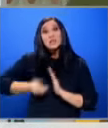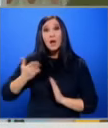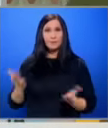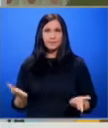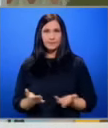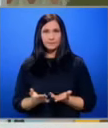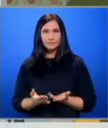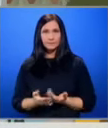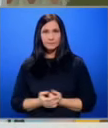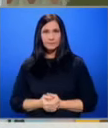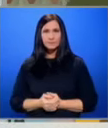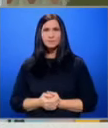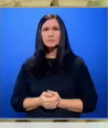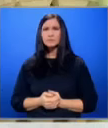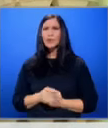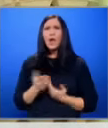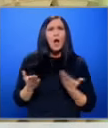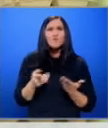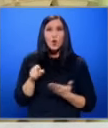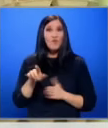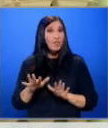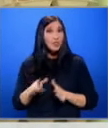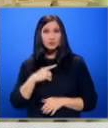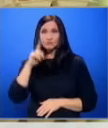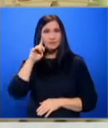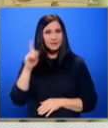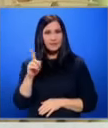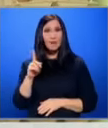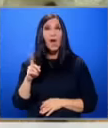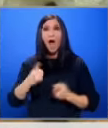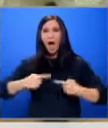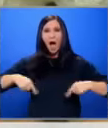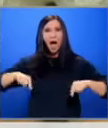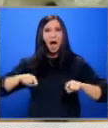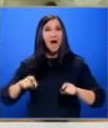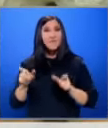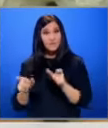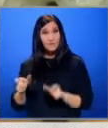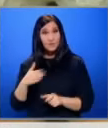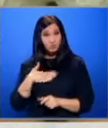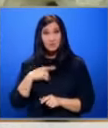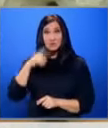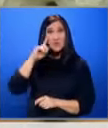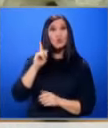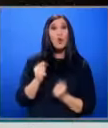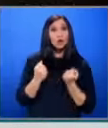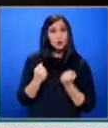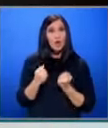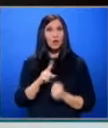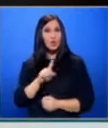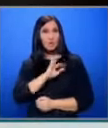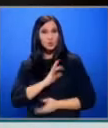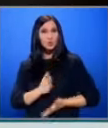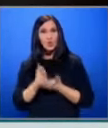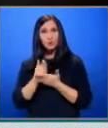са, какойто и нещо не знам А фермерите не знаят до кога ще оцелеят, ако не получат помощ от